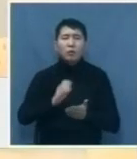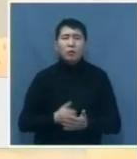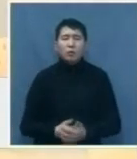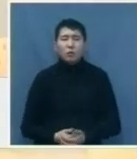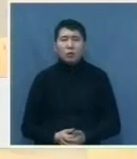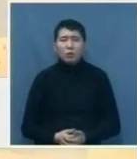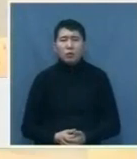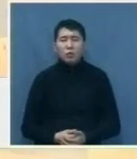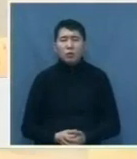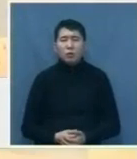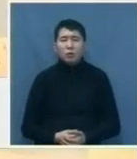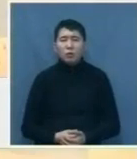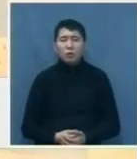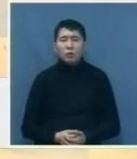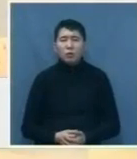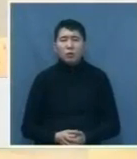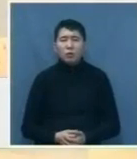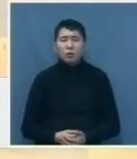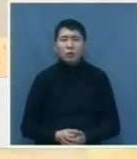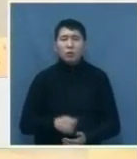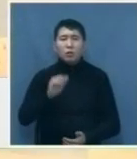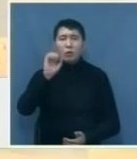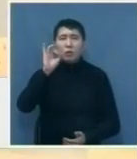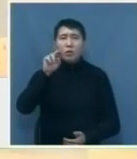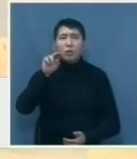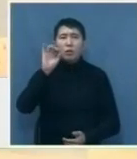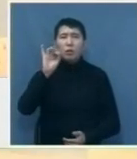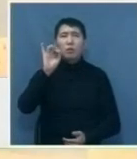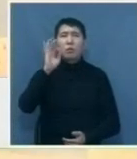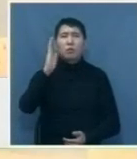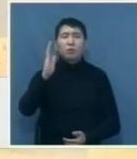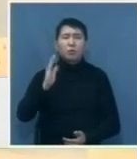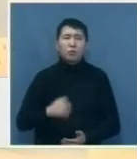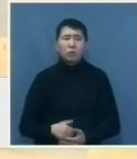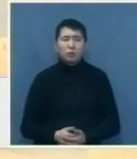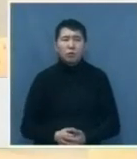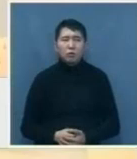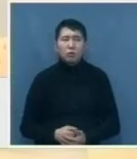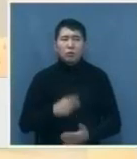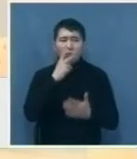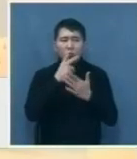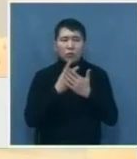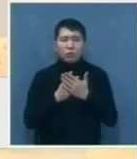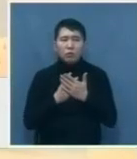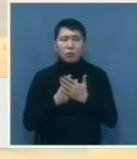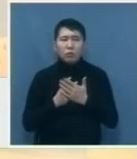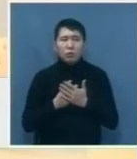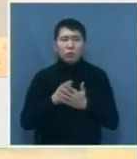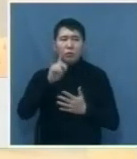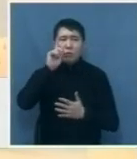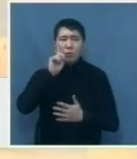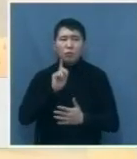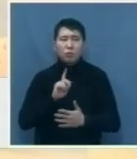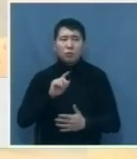-ориентированной продукции – это выходы на IPO. Тоже у нас предусмотрен очень удобный